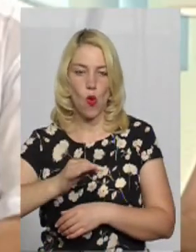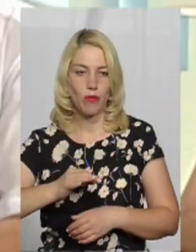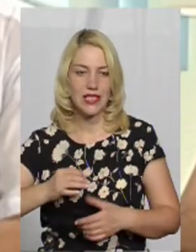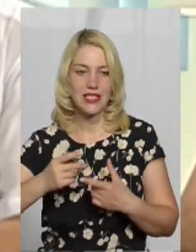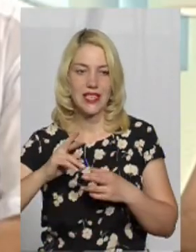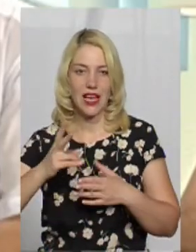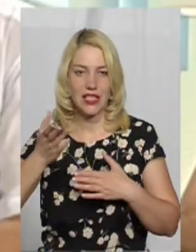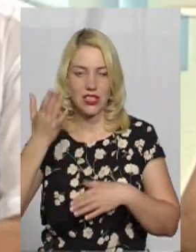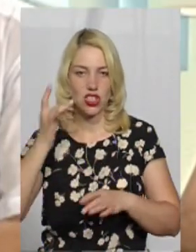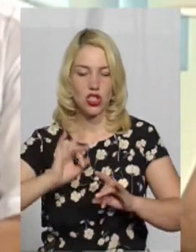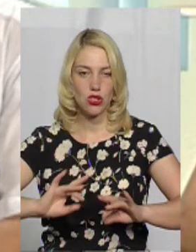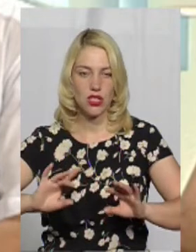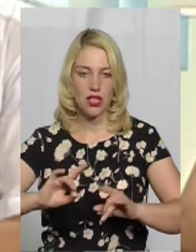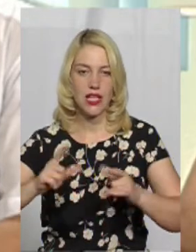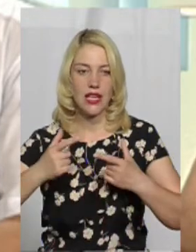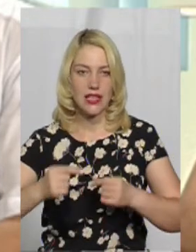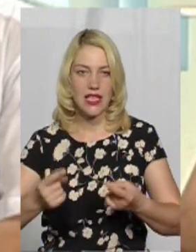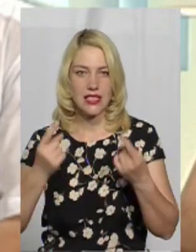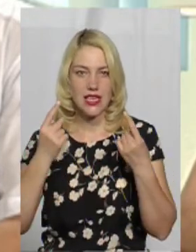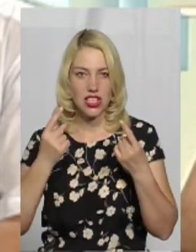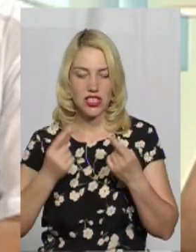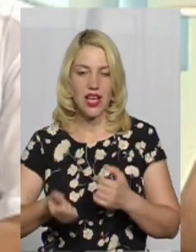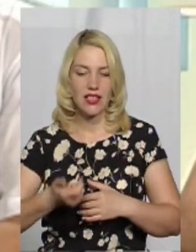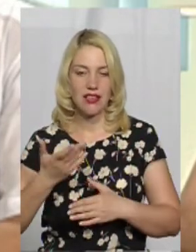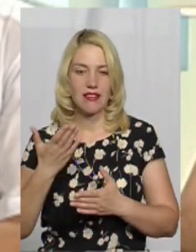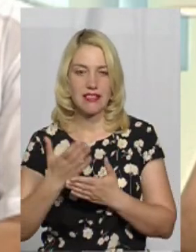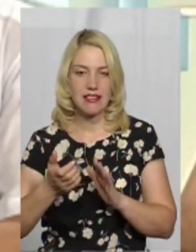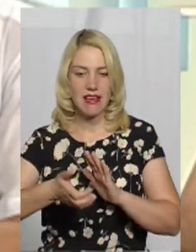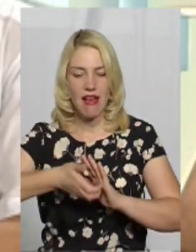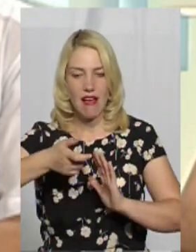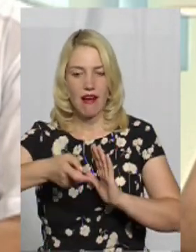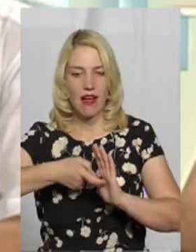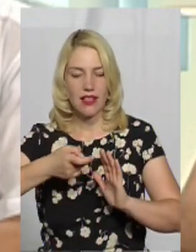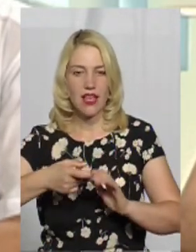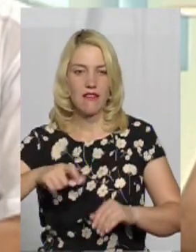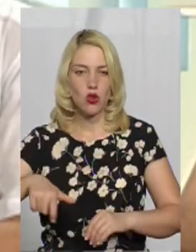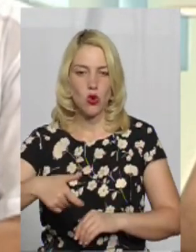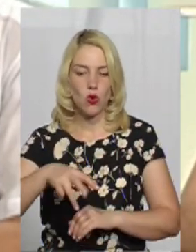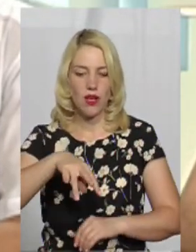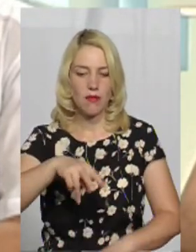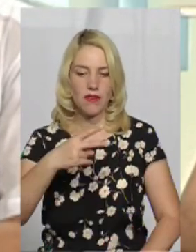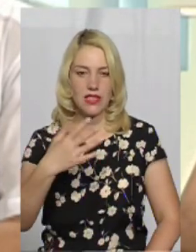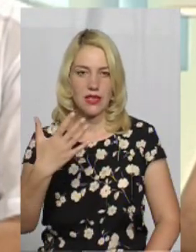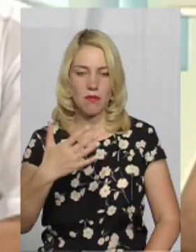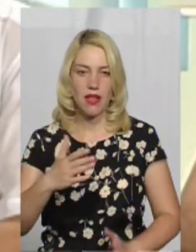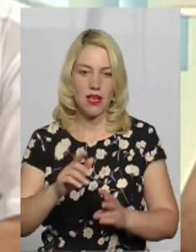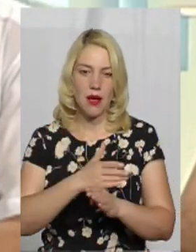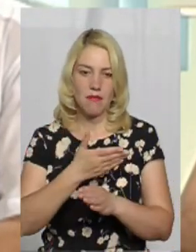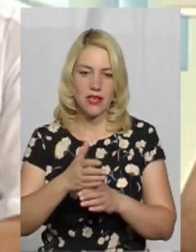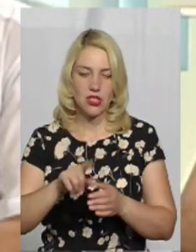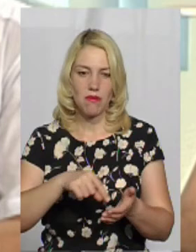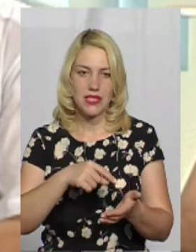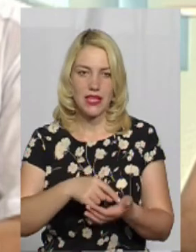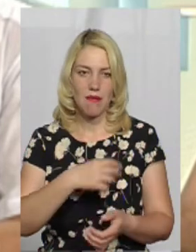раніше говорив, де значна кількість є кар'єрів. Це дорога Н-25 між містами Славута і